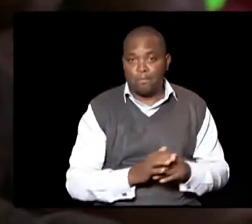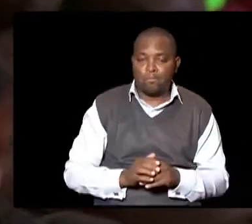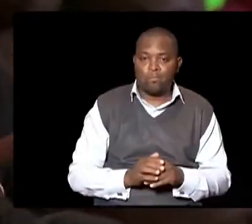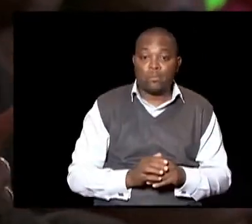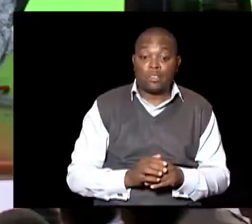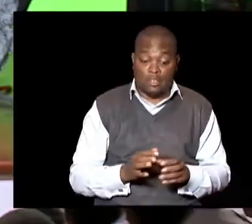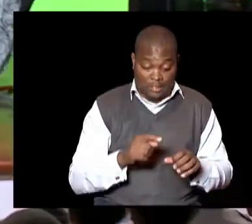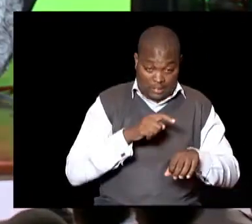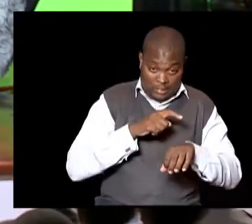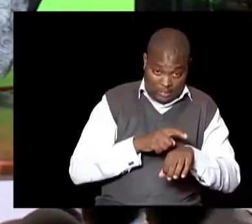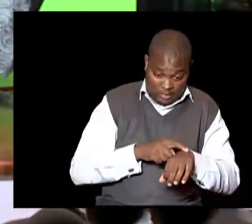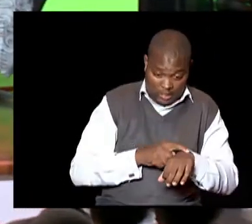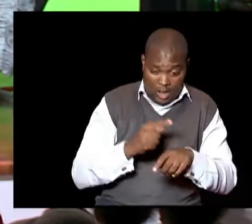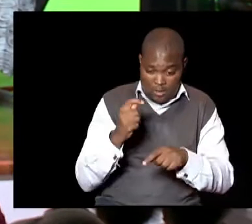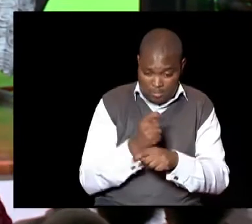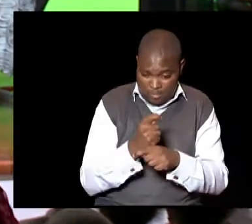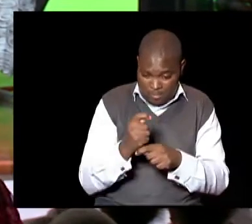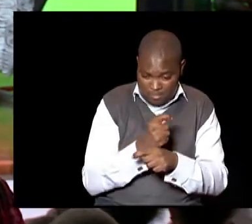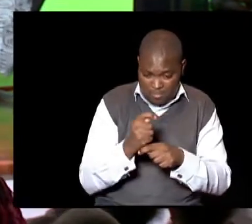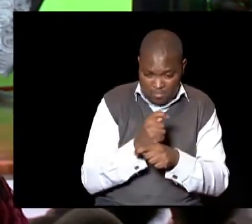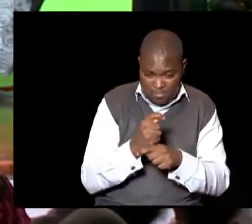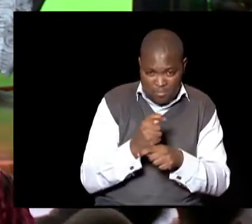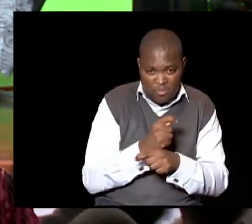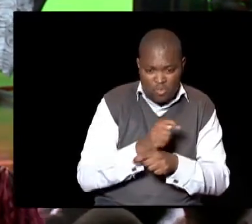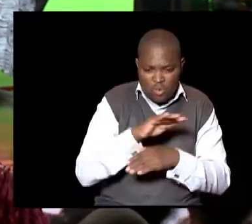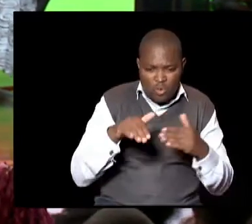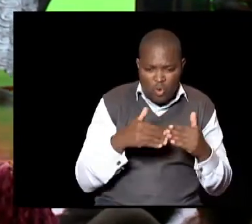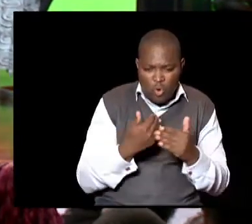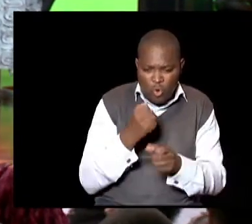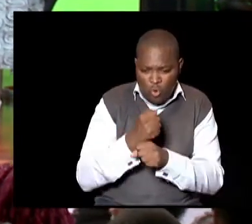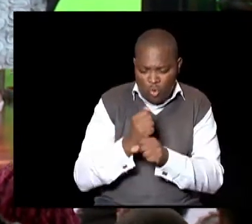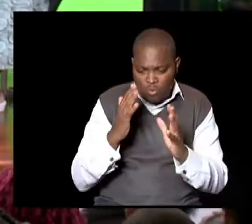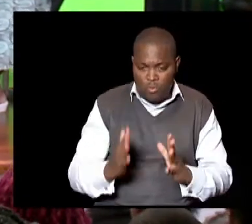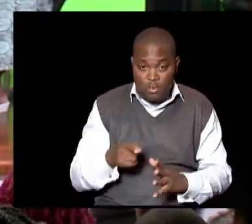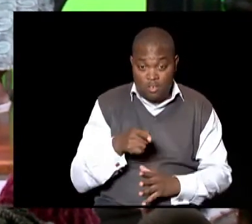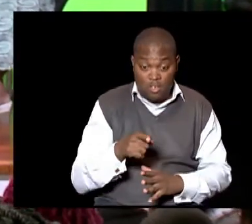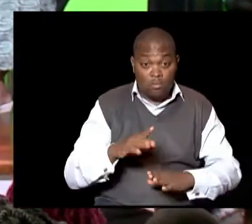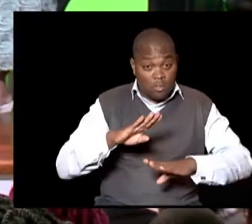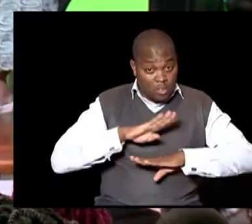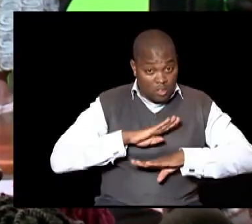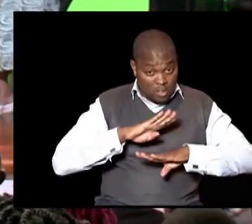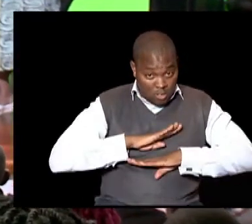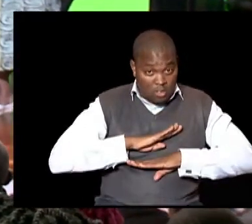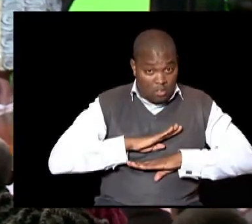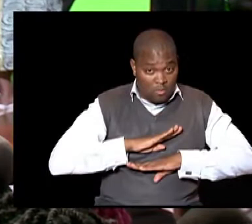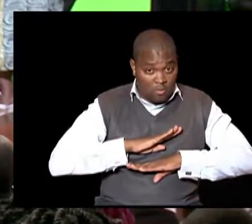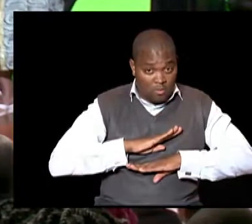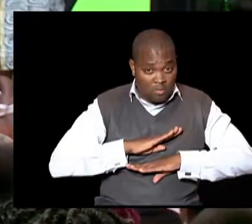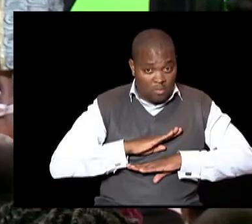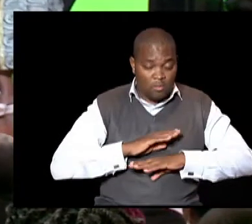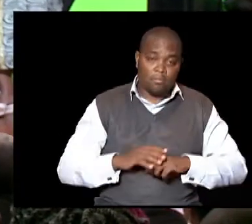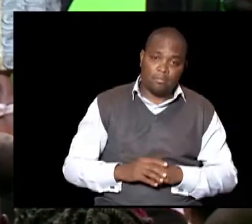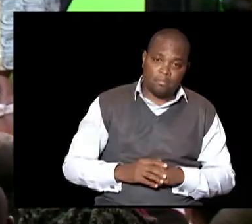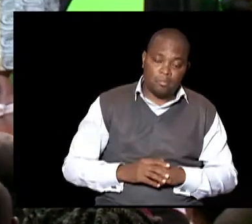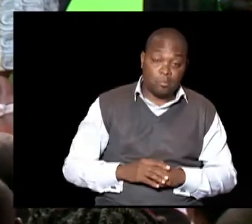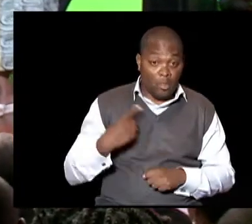work Kukia gali ya training zetu Tuna materials nyingi sana Hata zilikuwa hapa mkasema Zizi Hata zimeja Kama